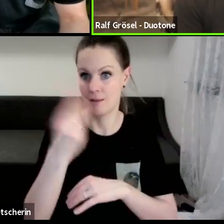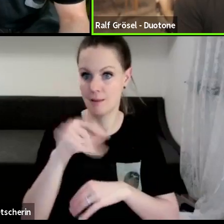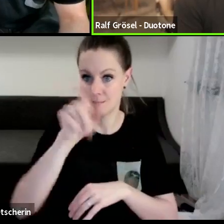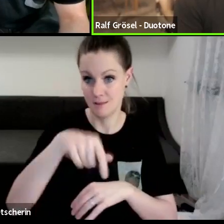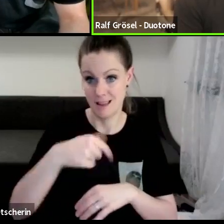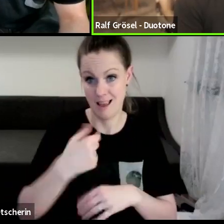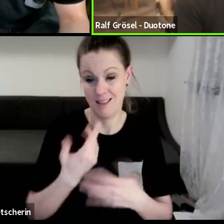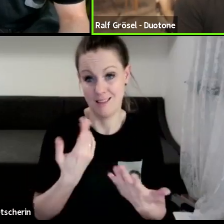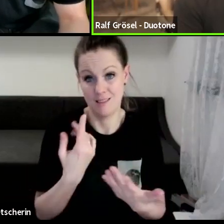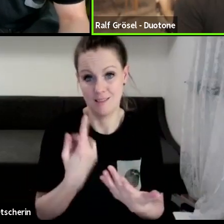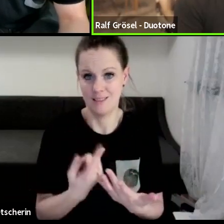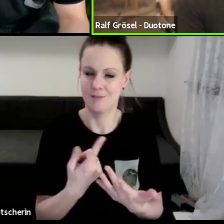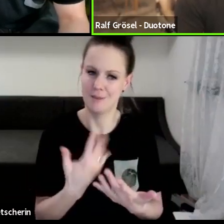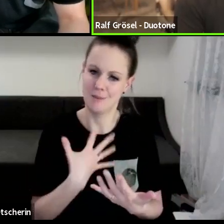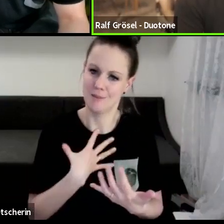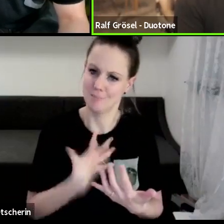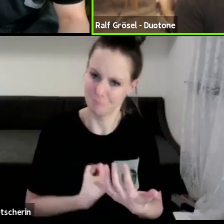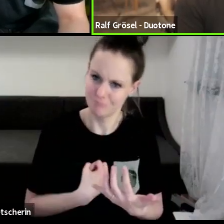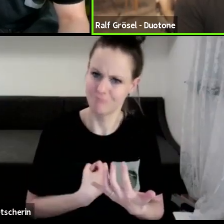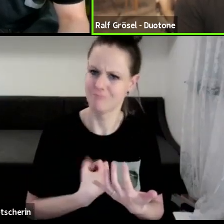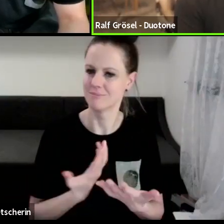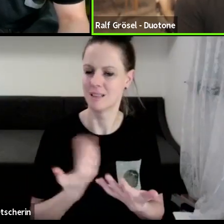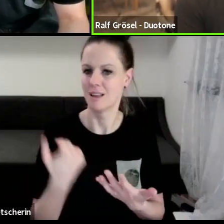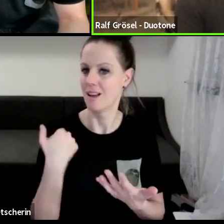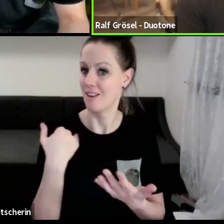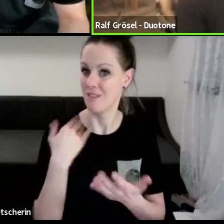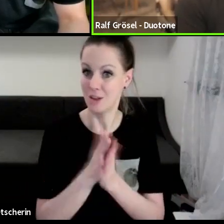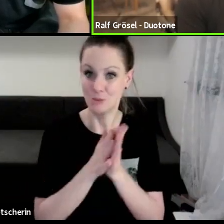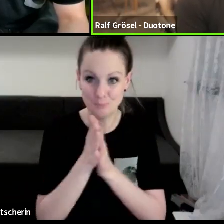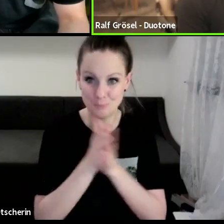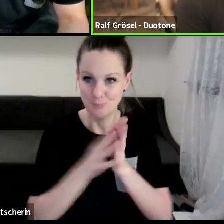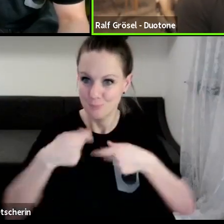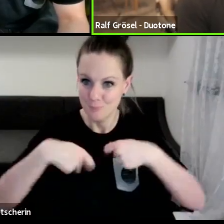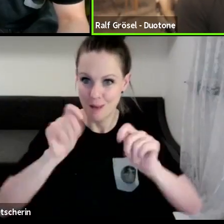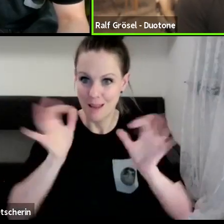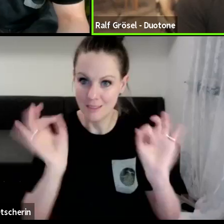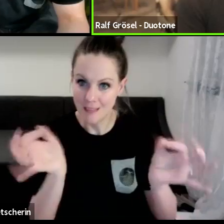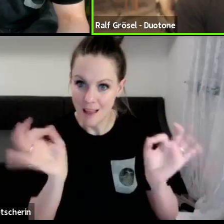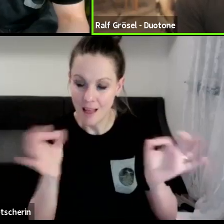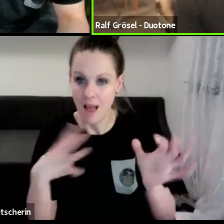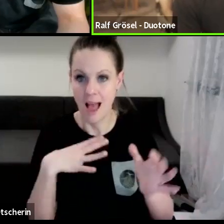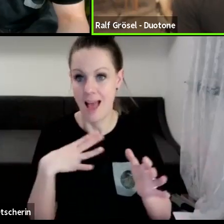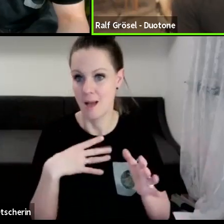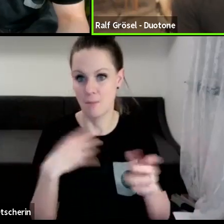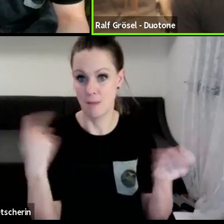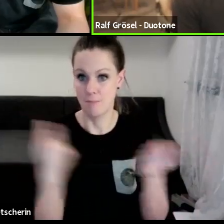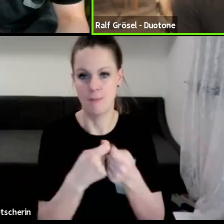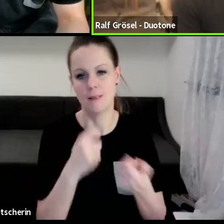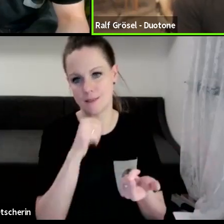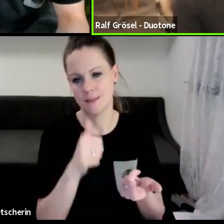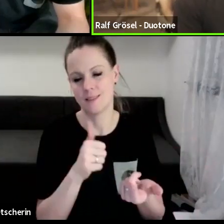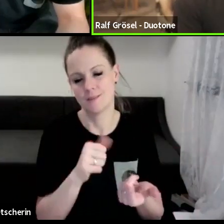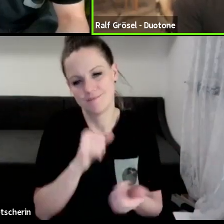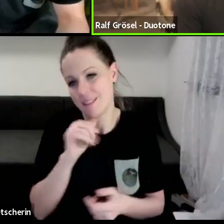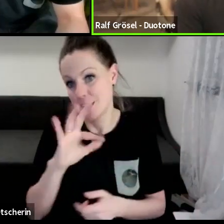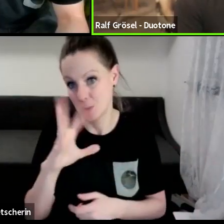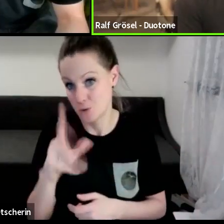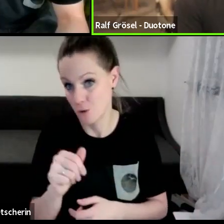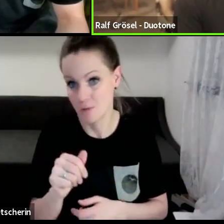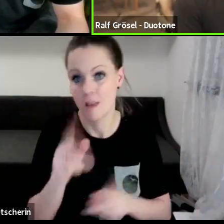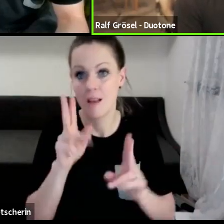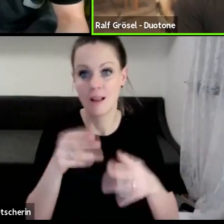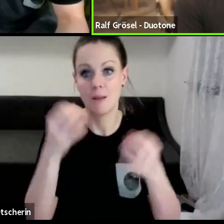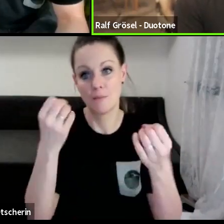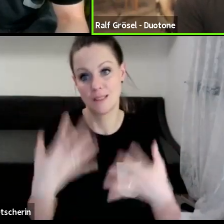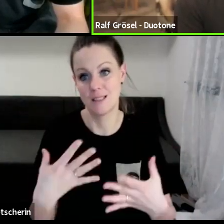auch frustriert, wenn man sagt, okay, also eigentlich habe ich da was richtig Gutes gebaut, aber es passt gerade irgendwie nicht rein. Das ist natürlich nicht so schön. Es kommt vor, aber